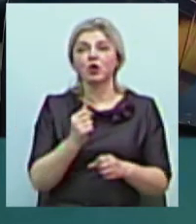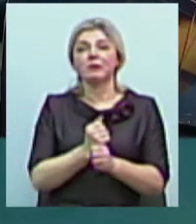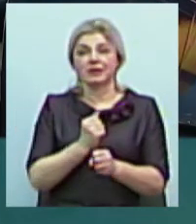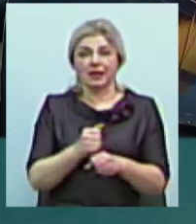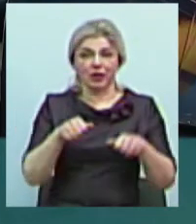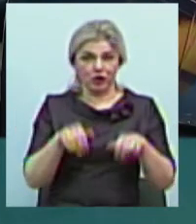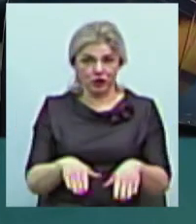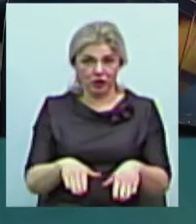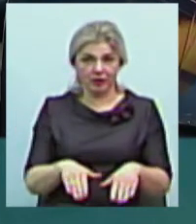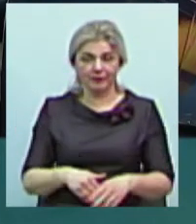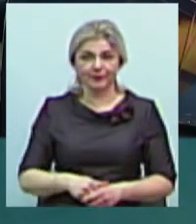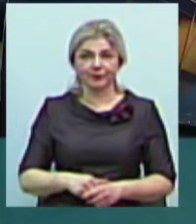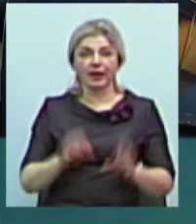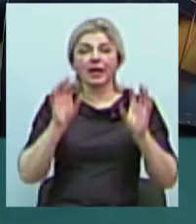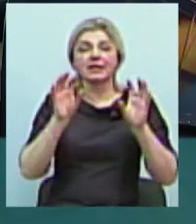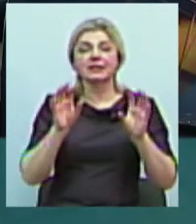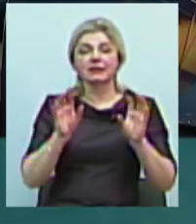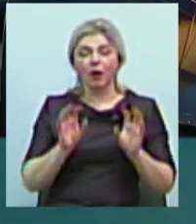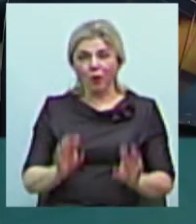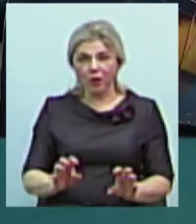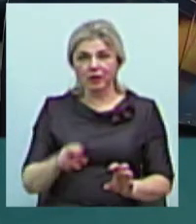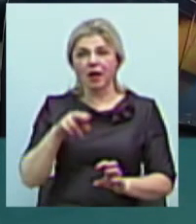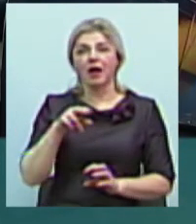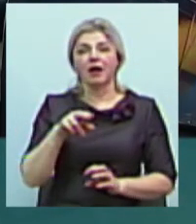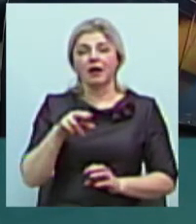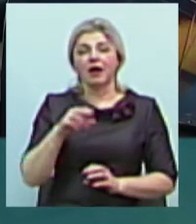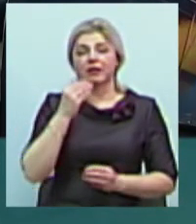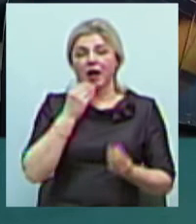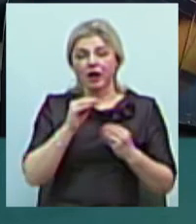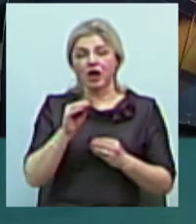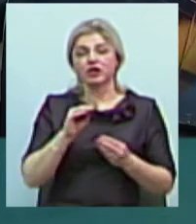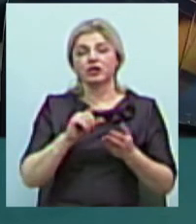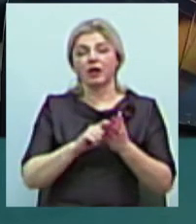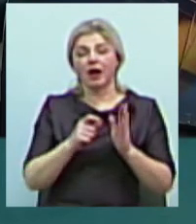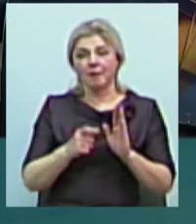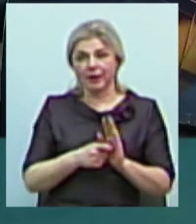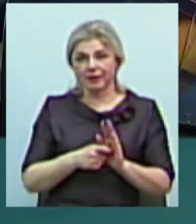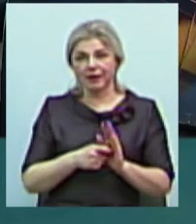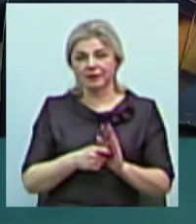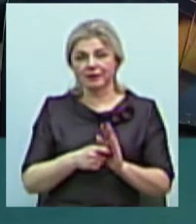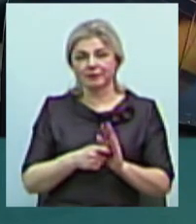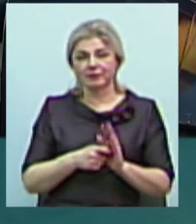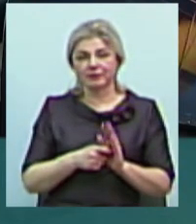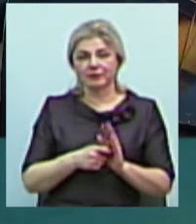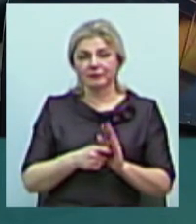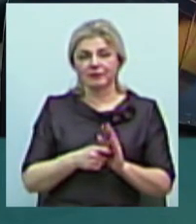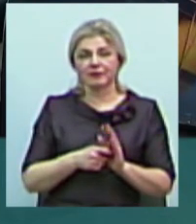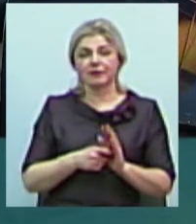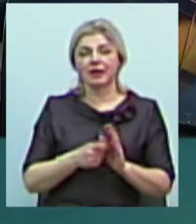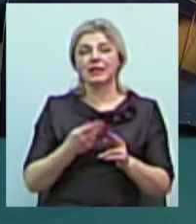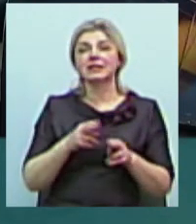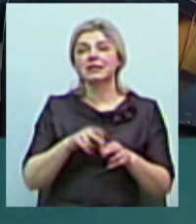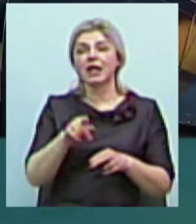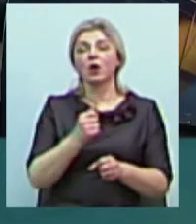як знаєте, закон Паркінсона. Тобто найкращий кабінет, п'ять людей. Так, так. Але це робиться